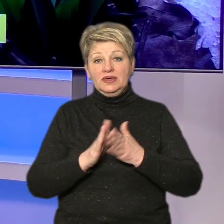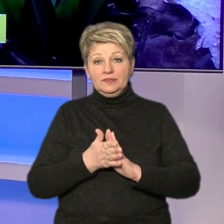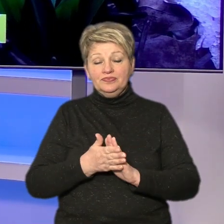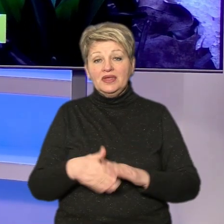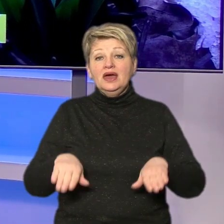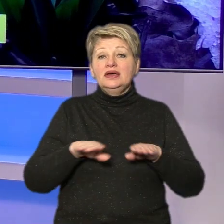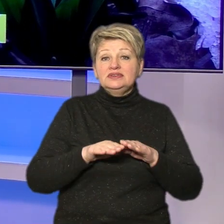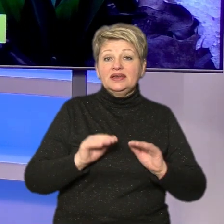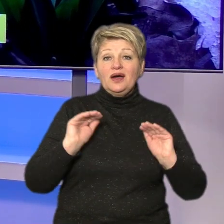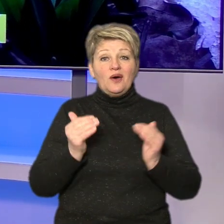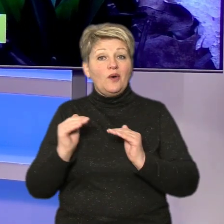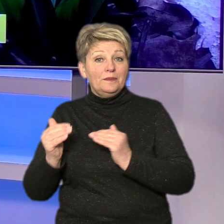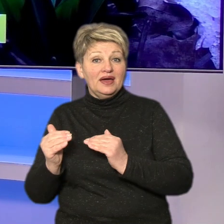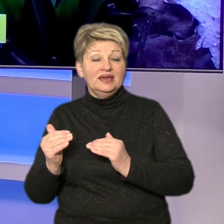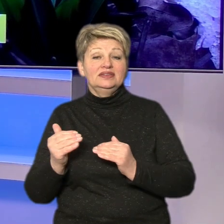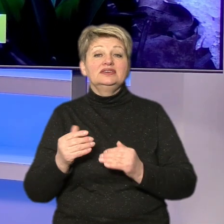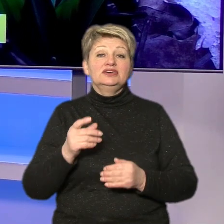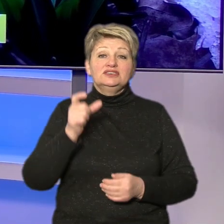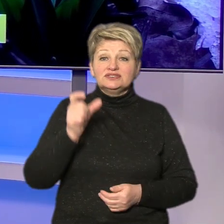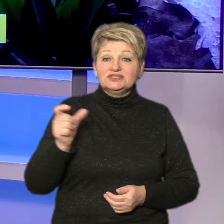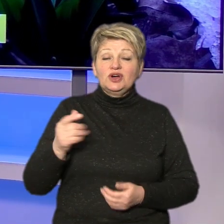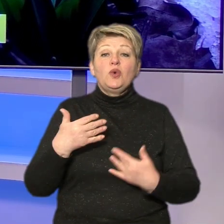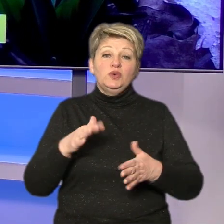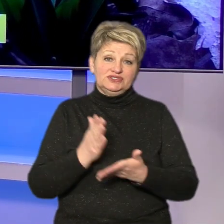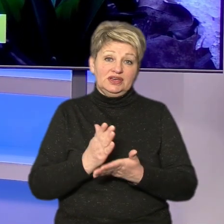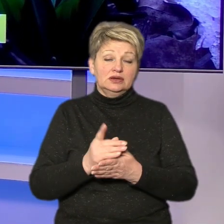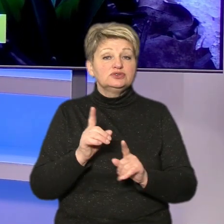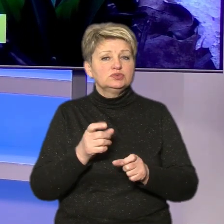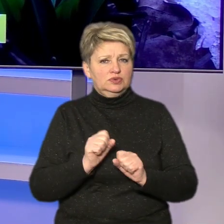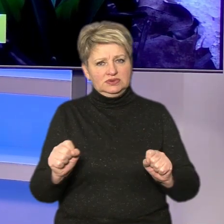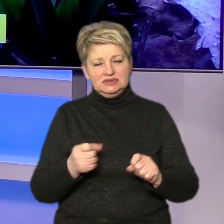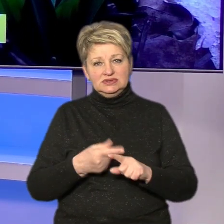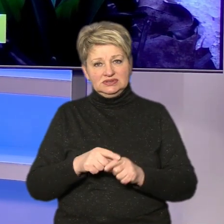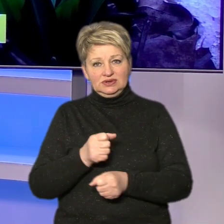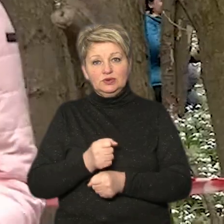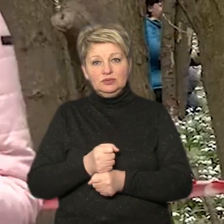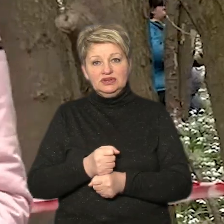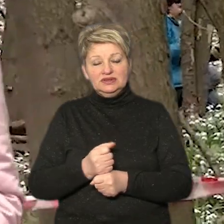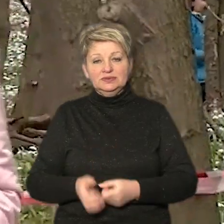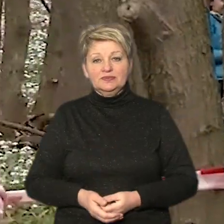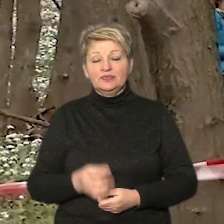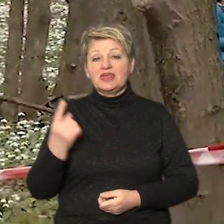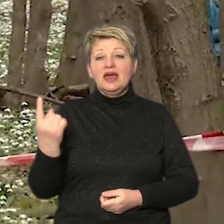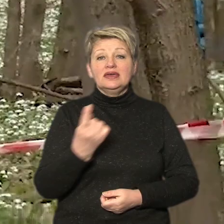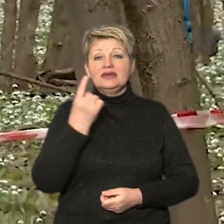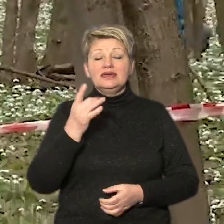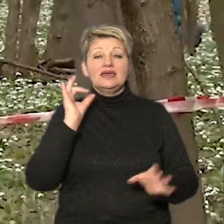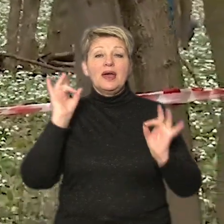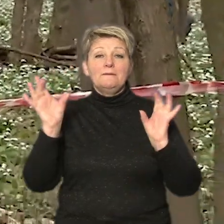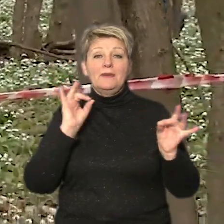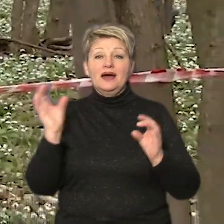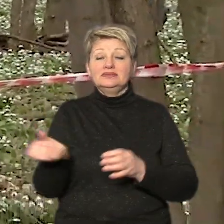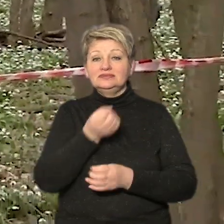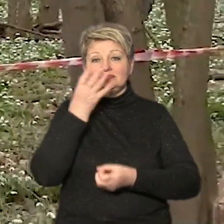охоче споглянути на перевод світи, уже є. Чому не варто цього робити? У сюжеті Тетяни Недбайло. Єдина популяція підсніжника